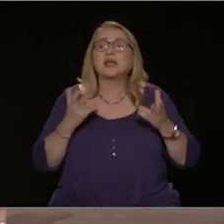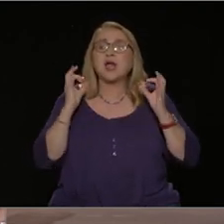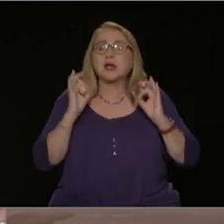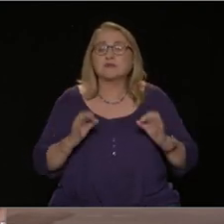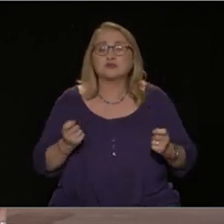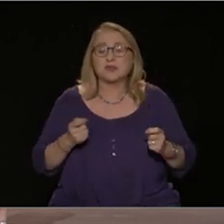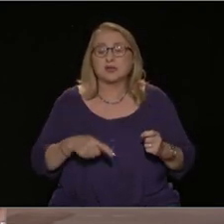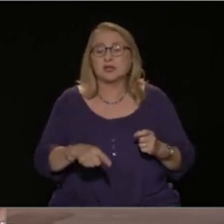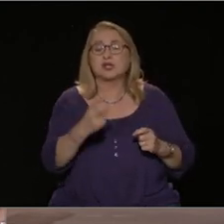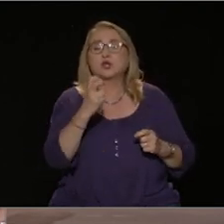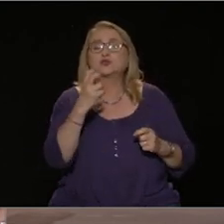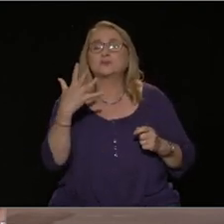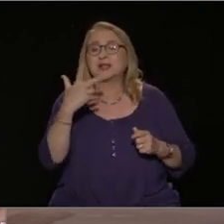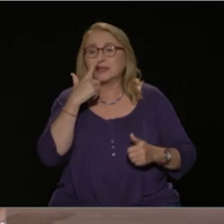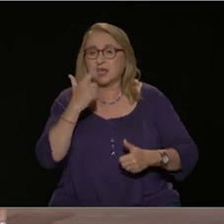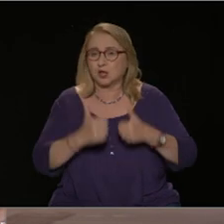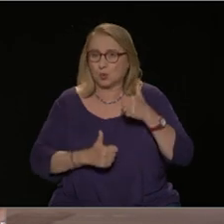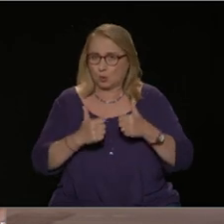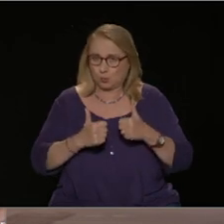Ιουνίου. Παρακαλώ.